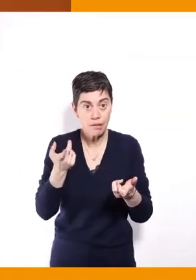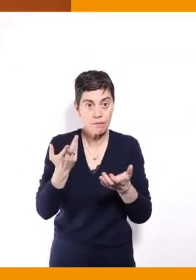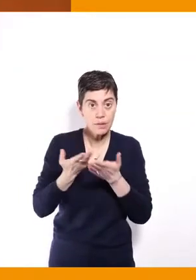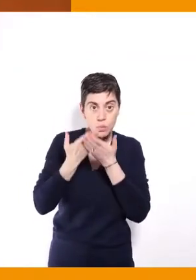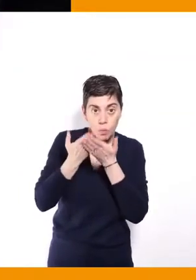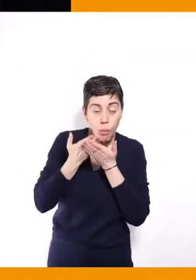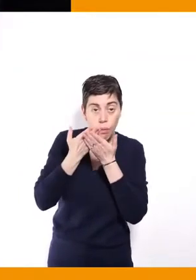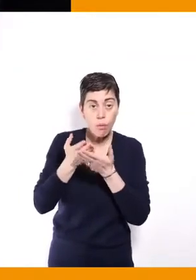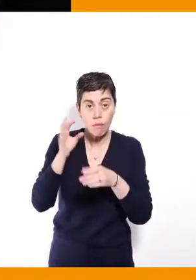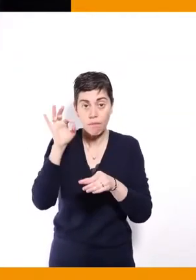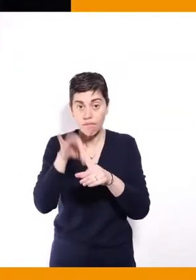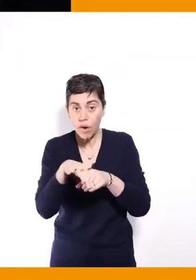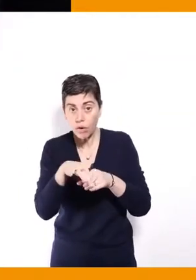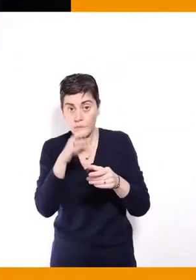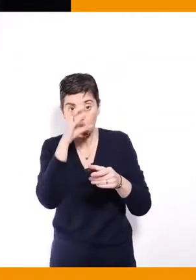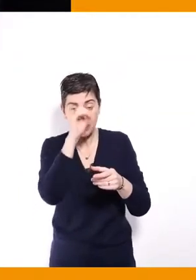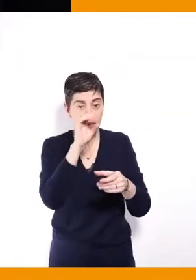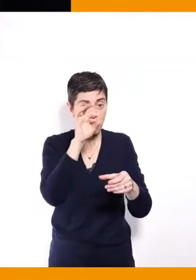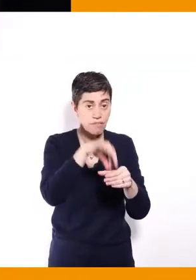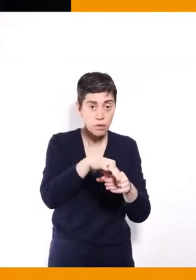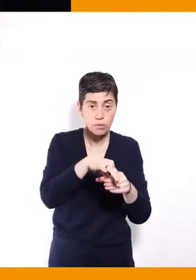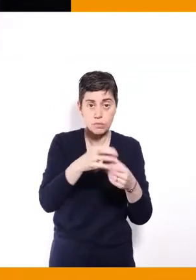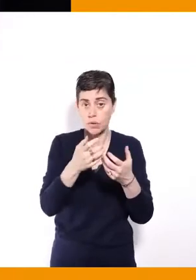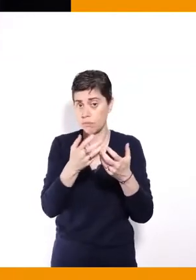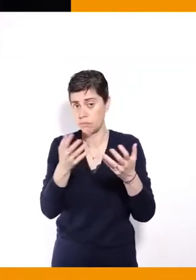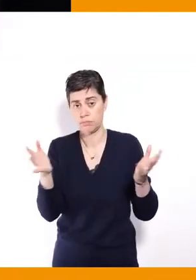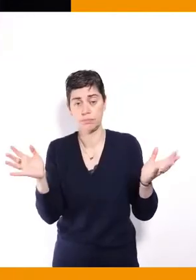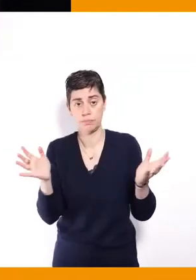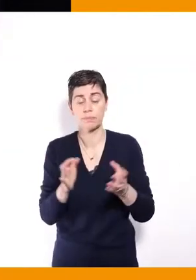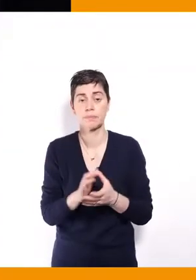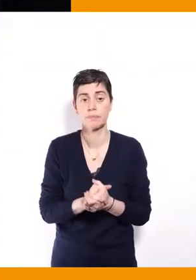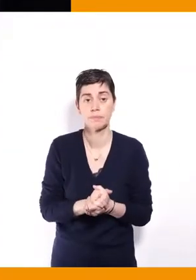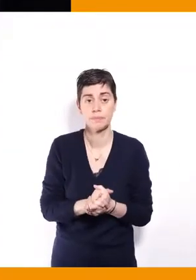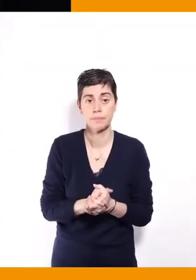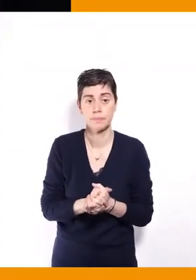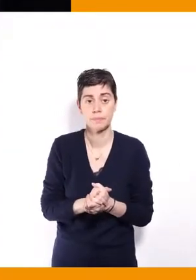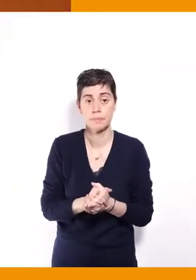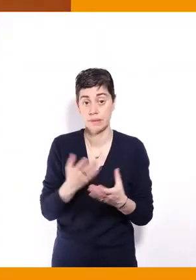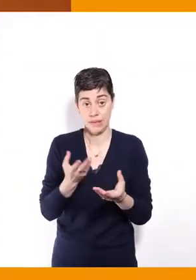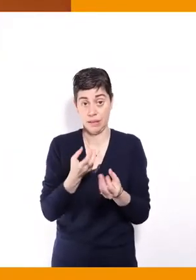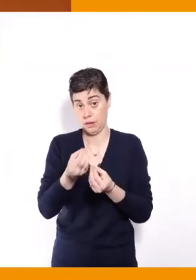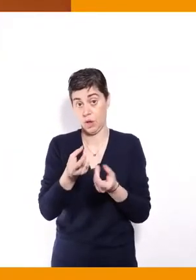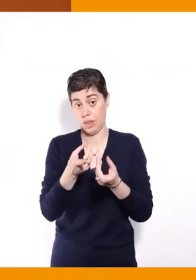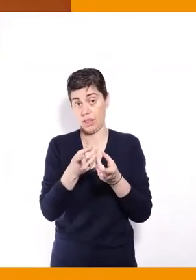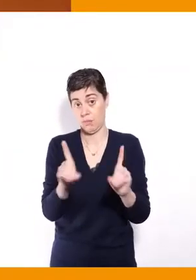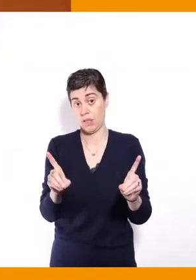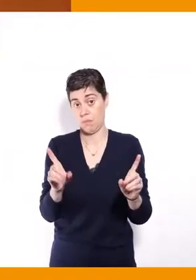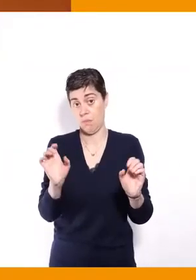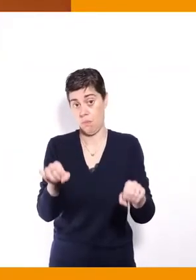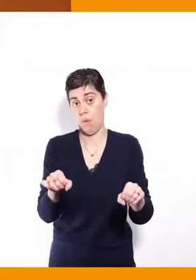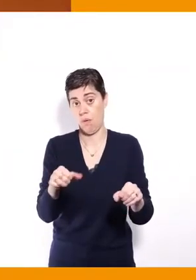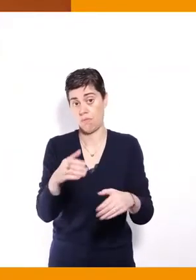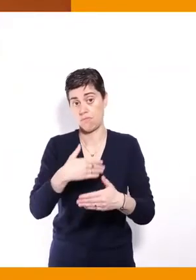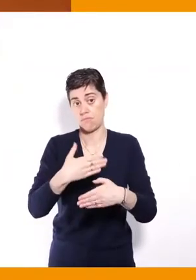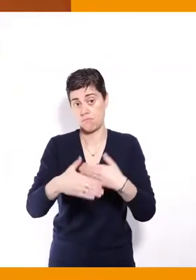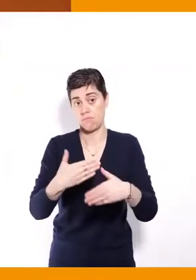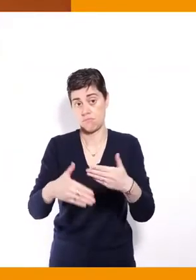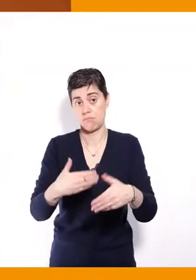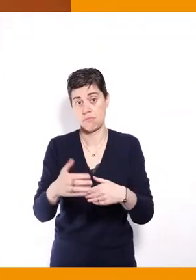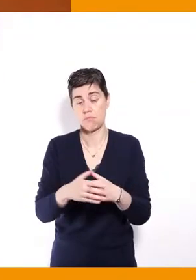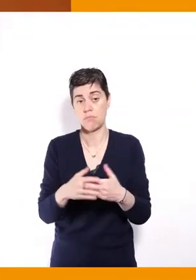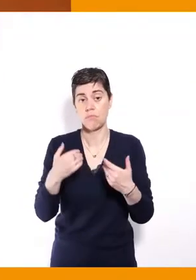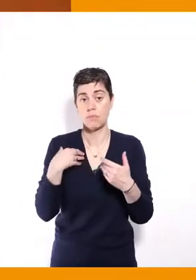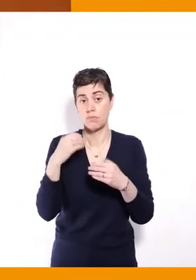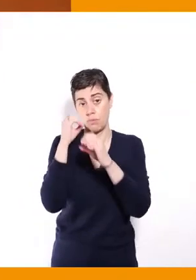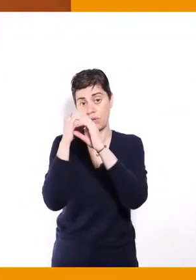les élections professionnelles, enfin bref, tout ce qui contribue à la démocratie. Donc ce rapport pour le moment n'a